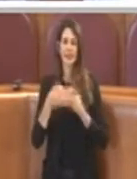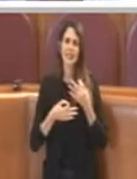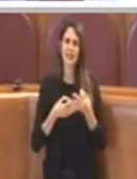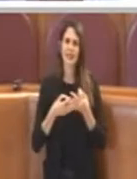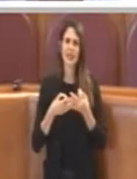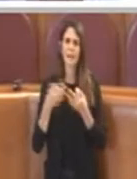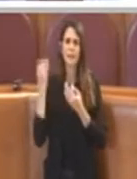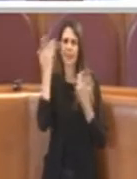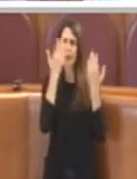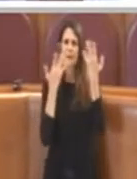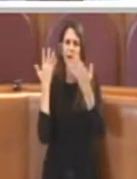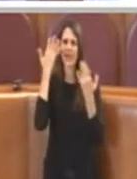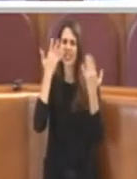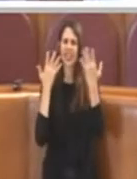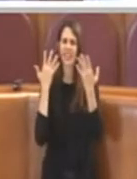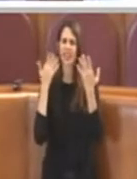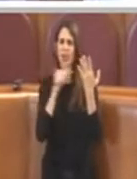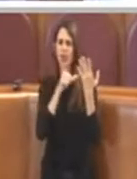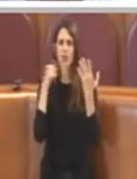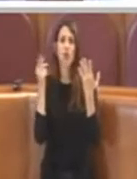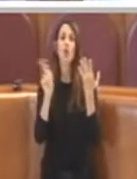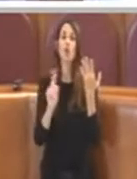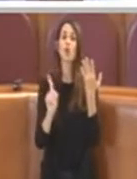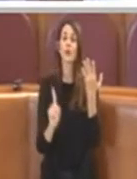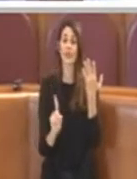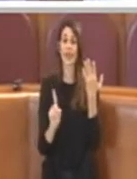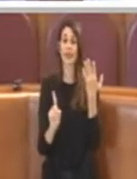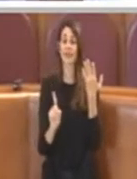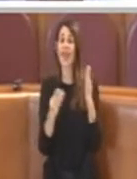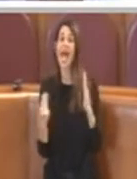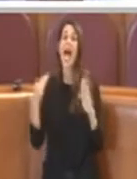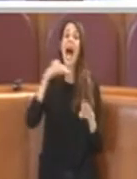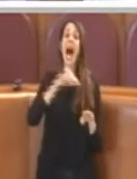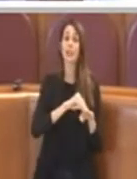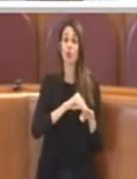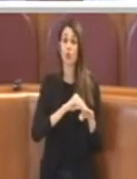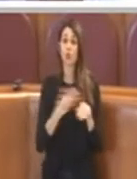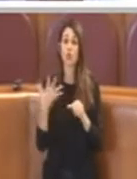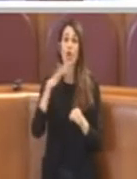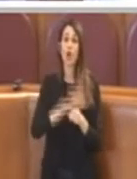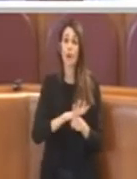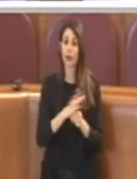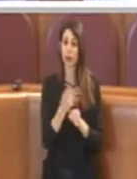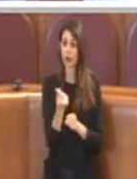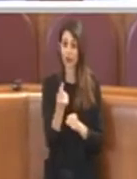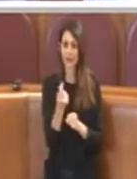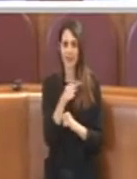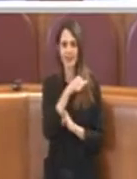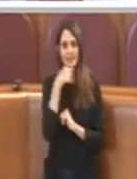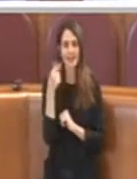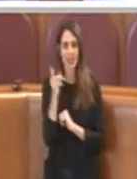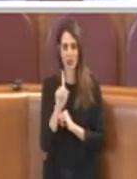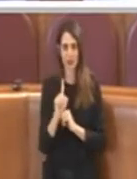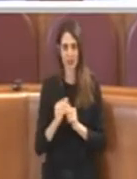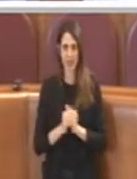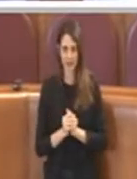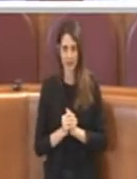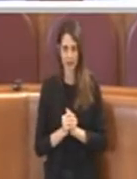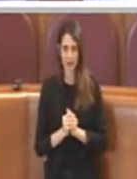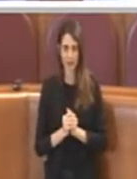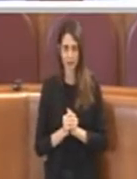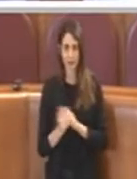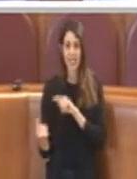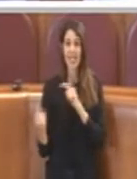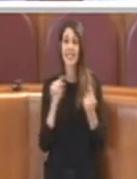necessario inserire la copertura finanziaria, quindi per completare il discorso bisognerebbe dire